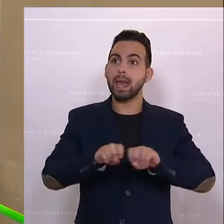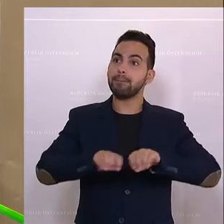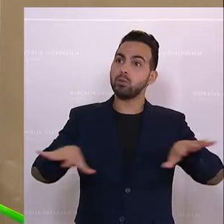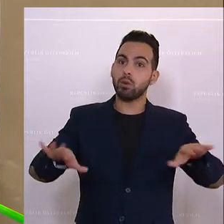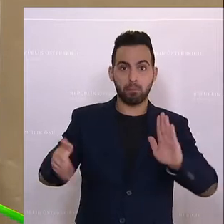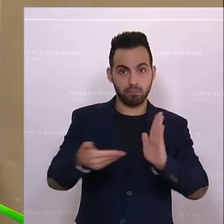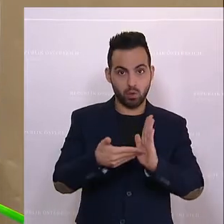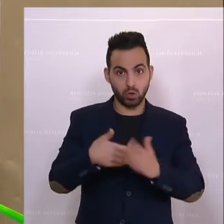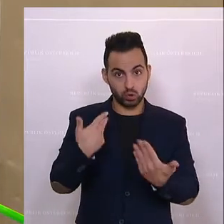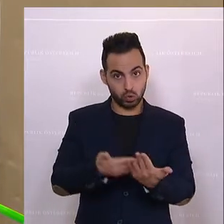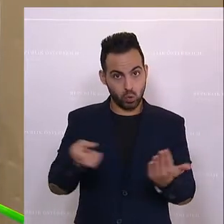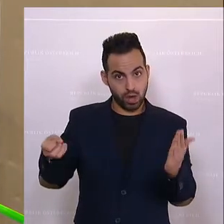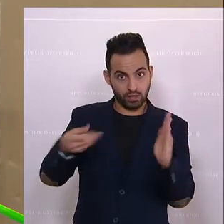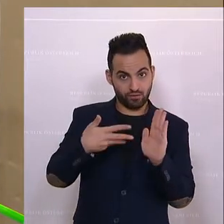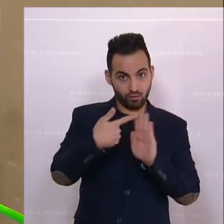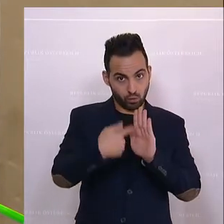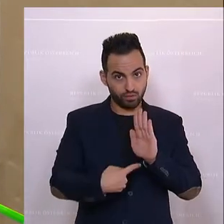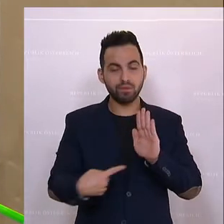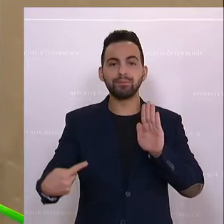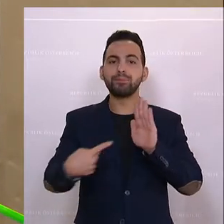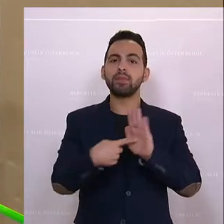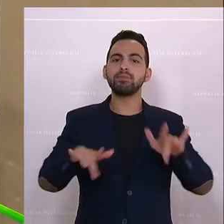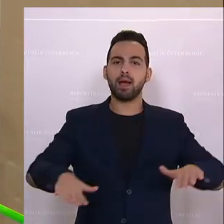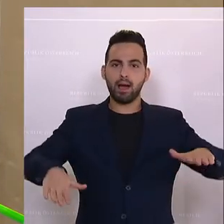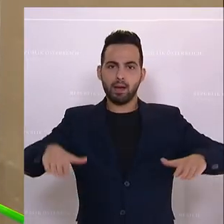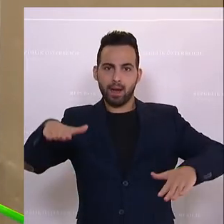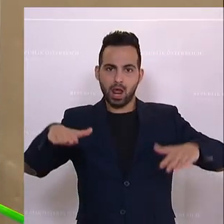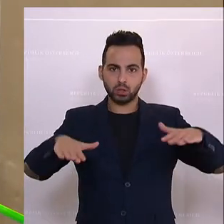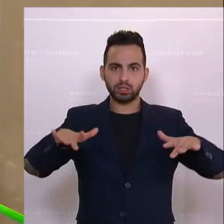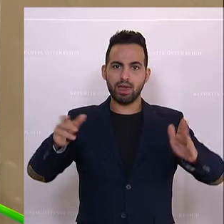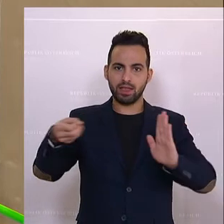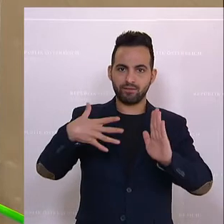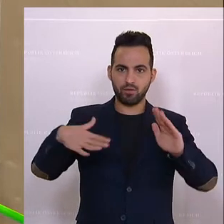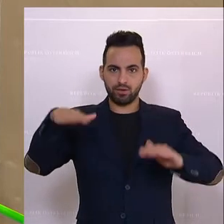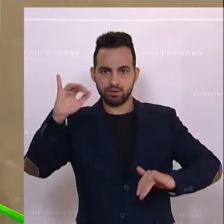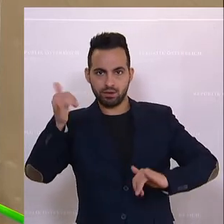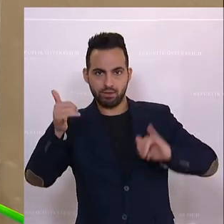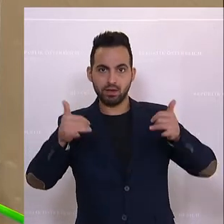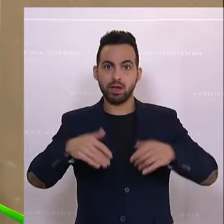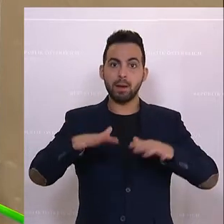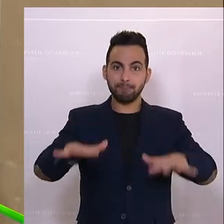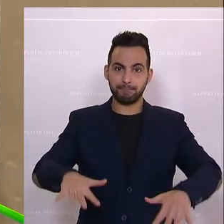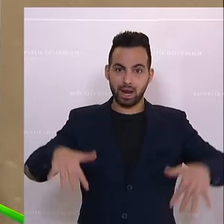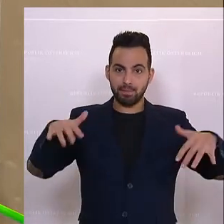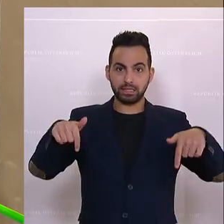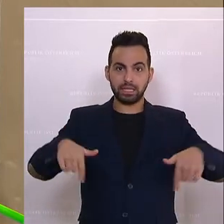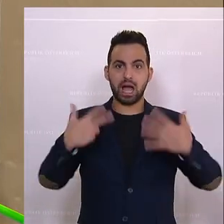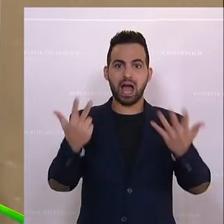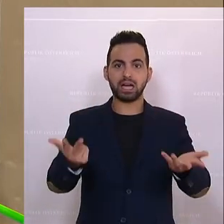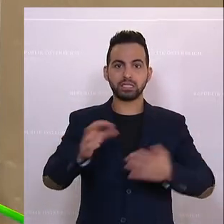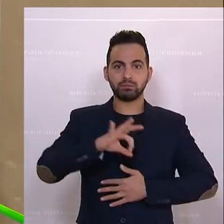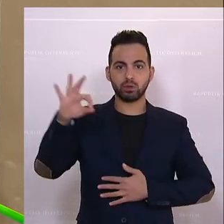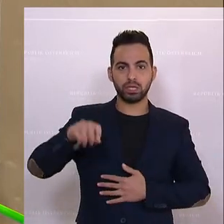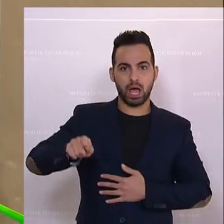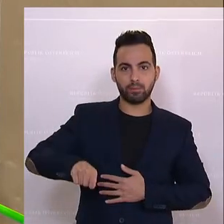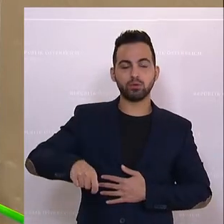Dieser Entwurf ist ein ausbalancierter Entwurf, der hier im Plenum von 80 Prozent der Abgeordneten